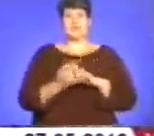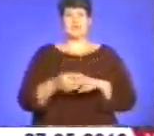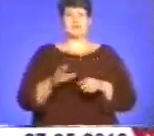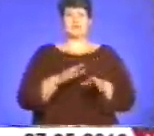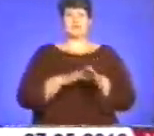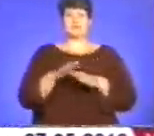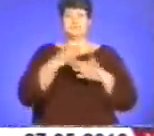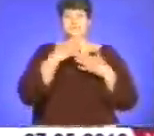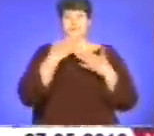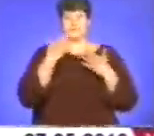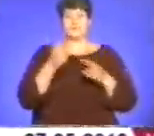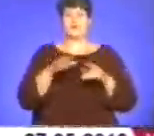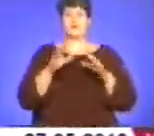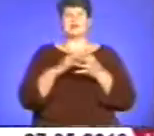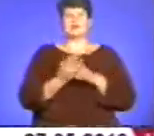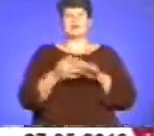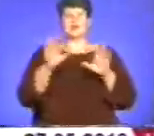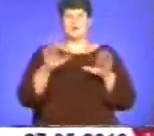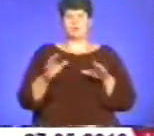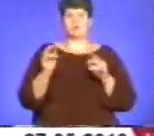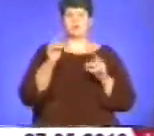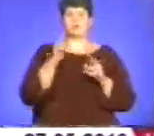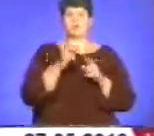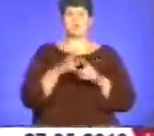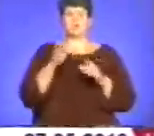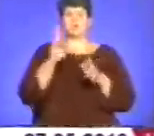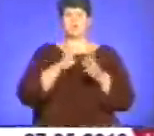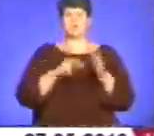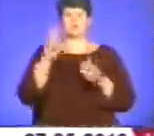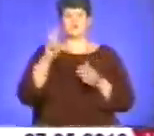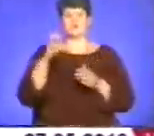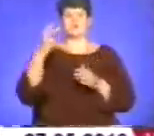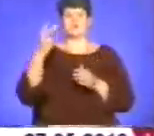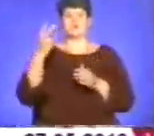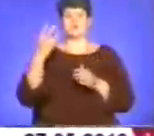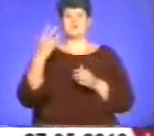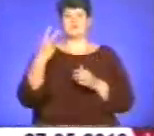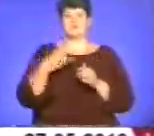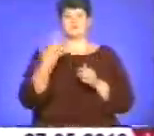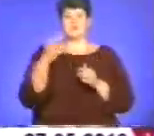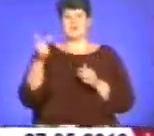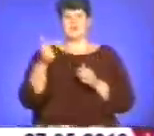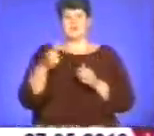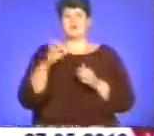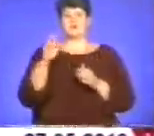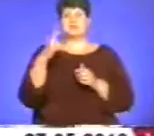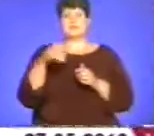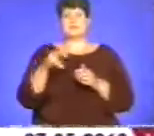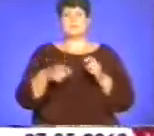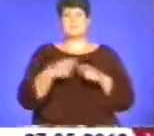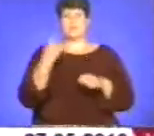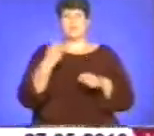на сільського голову наклали штраф у розмірі 255 гривень за адміністративне правопорушення. Сміттєзвалище далі